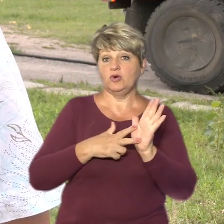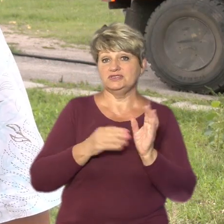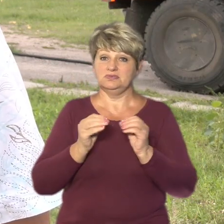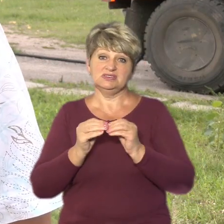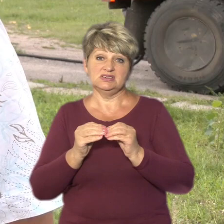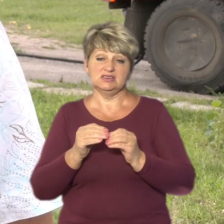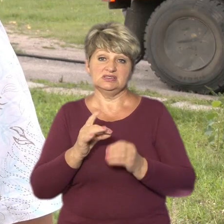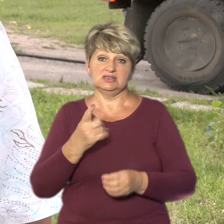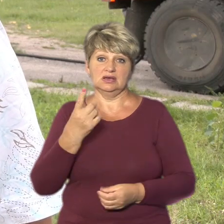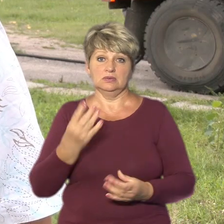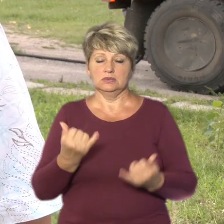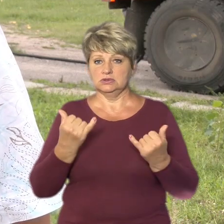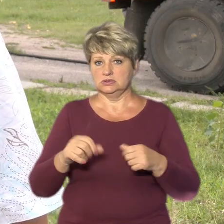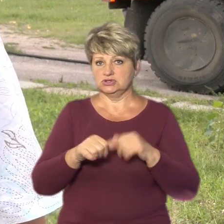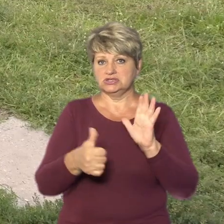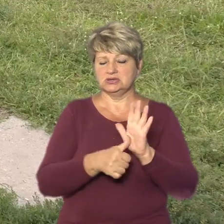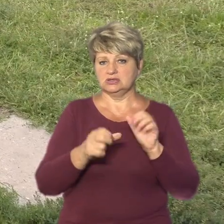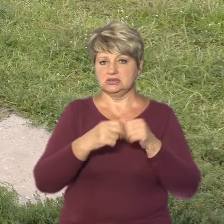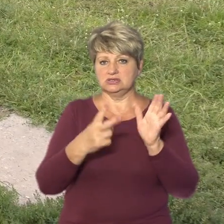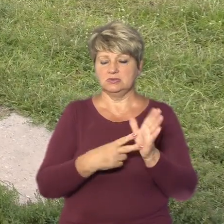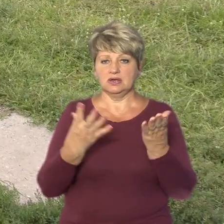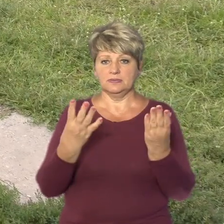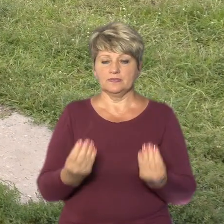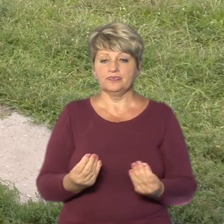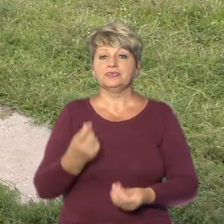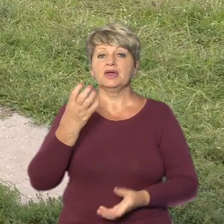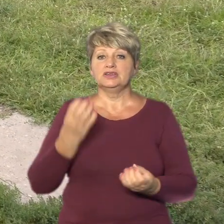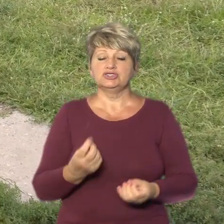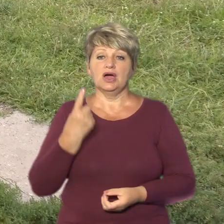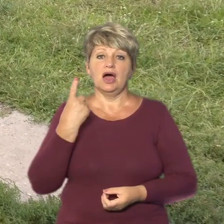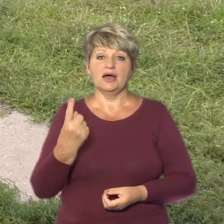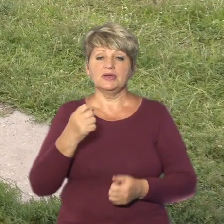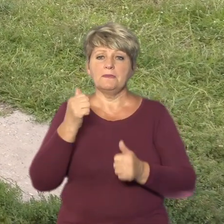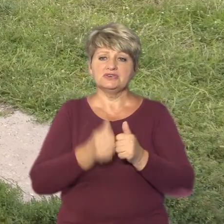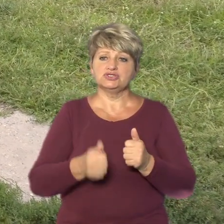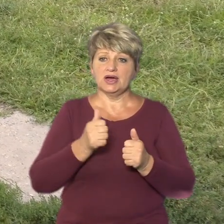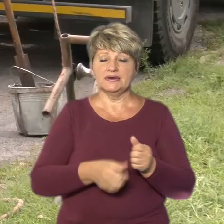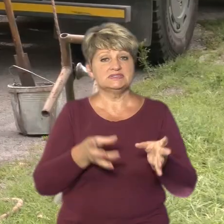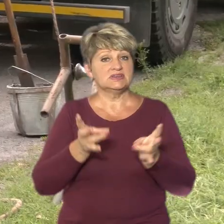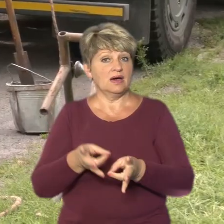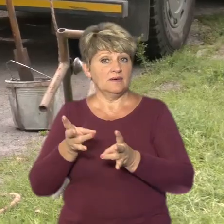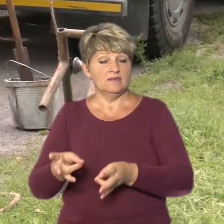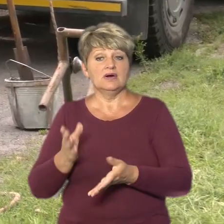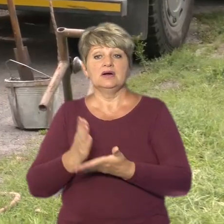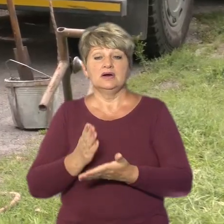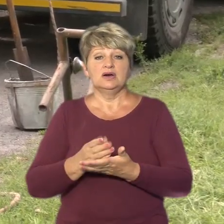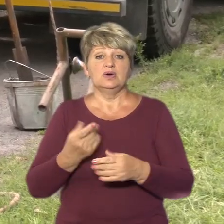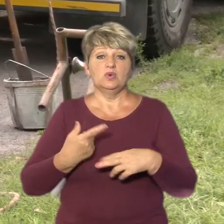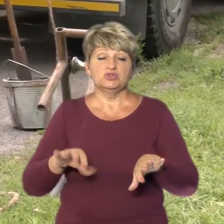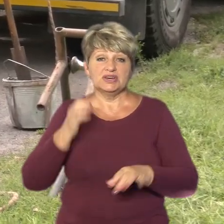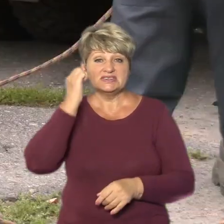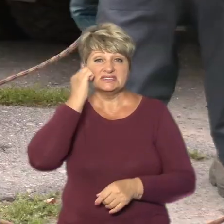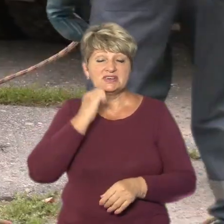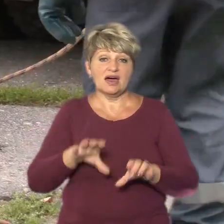виїздів на день, то зараз 16-17. Ще одним чинником частих аварій Олег Кравець називає зношені лінії.